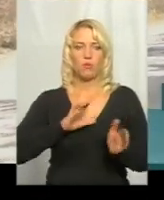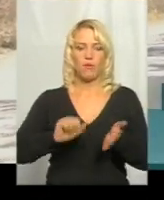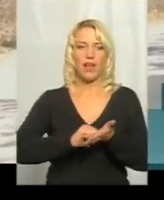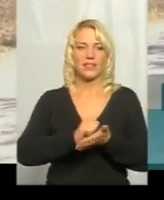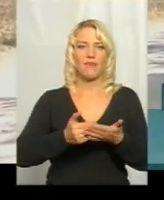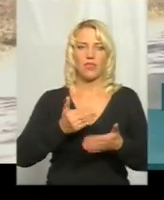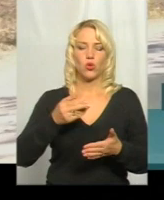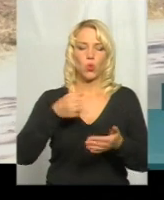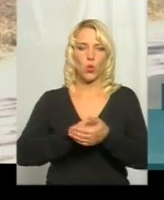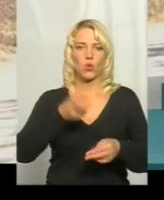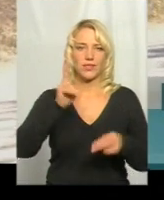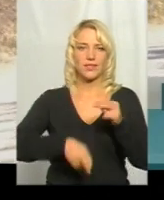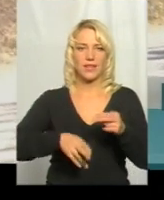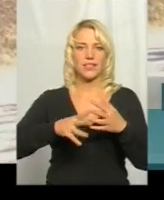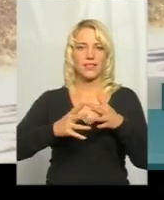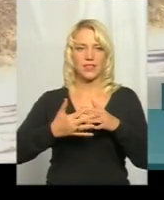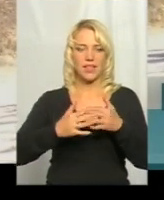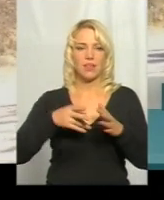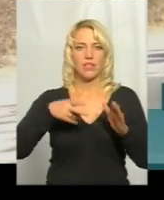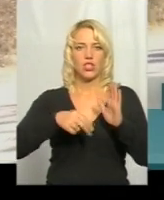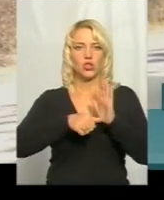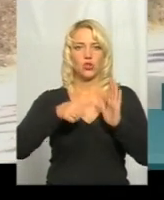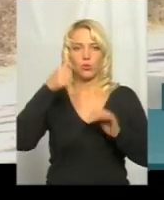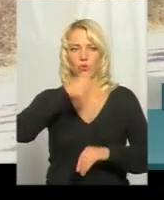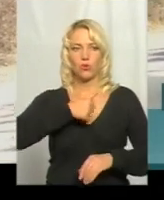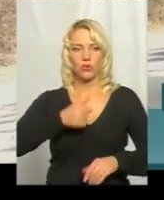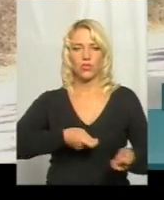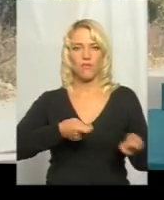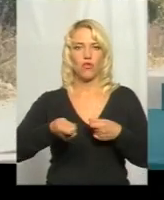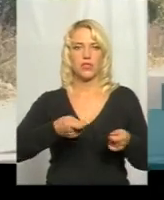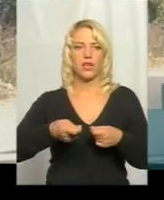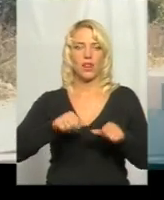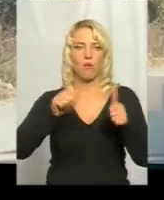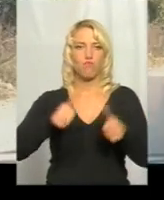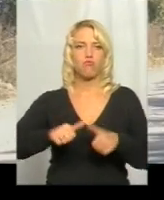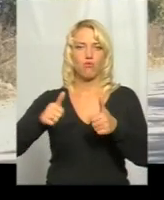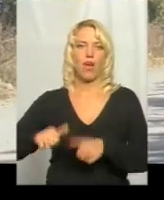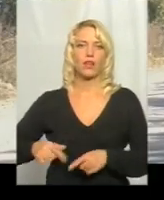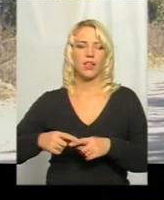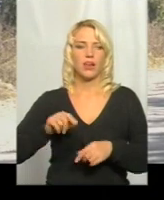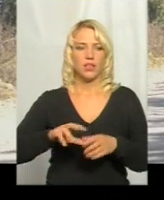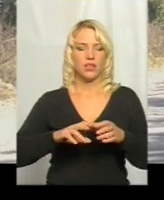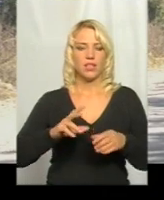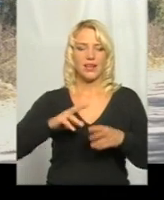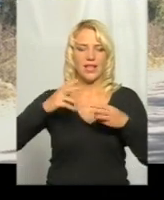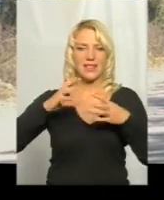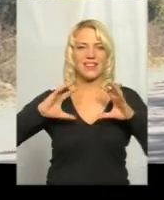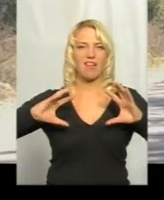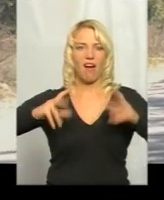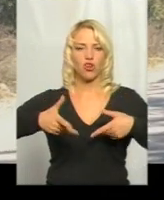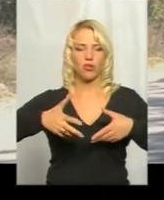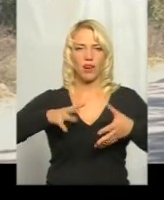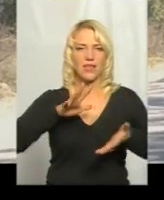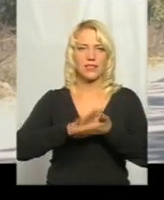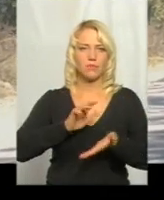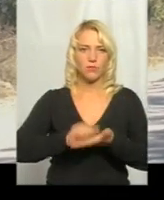кінця села. В 2006 році возили бараки. В сенічні трактора були, зараз згріли асфальт. Замість